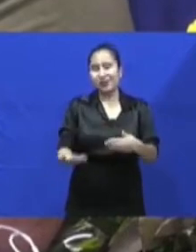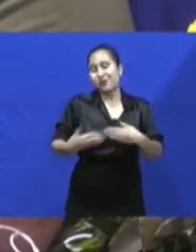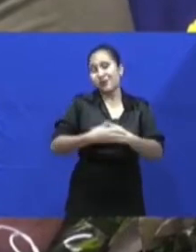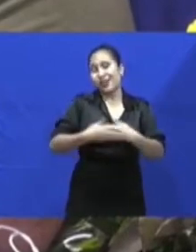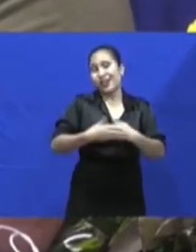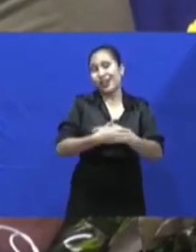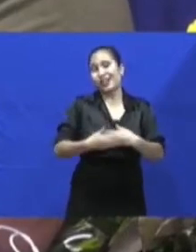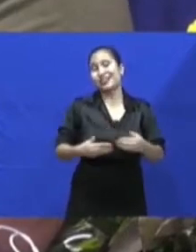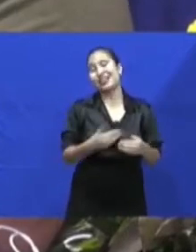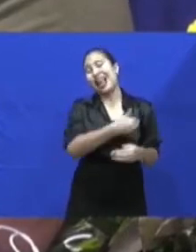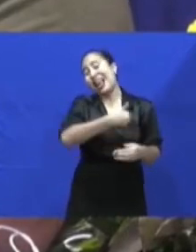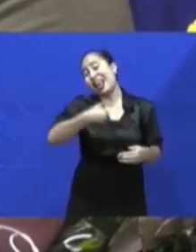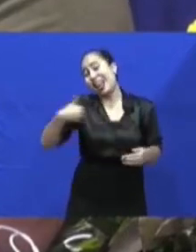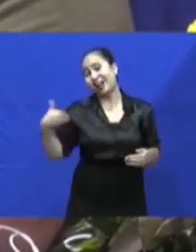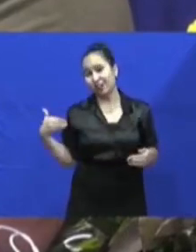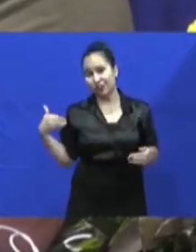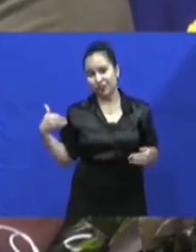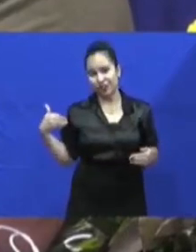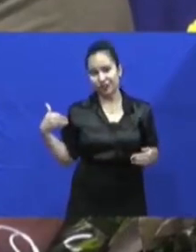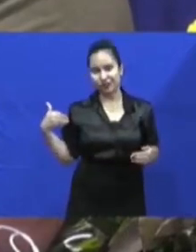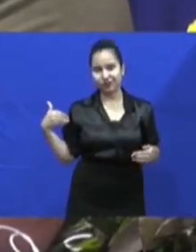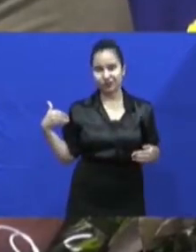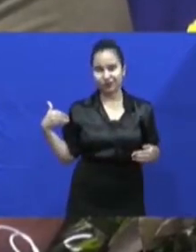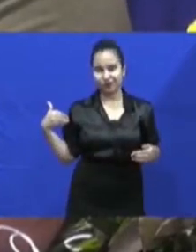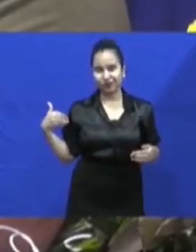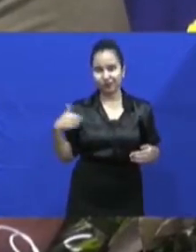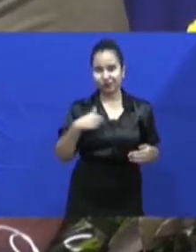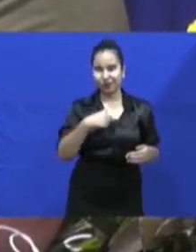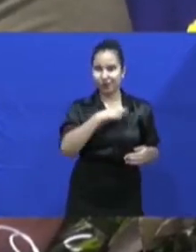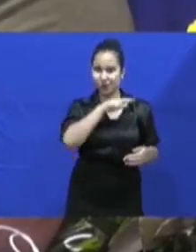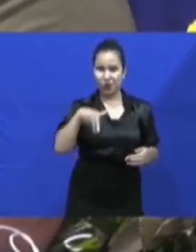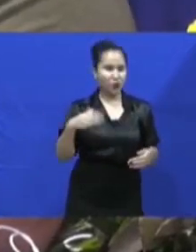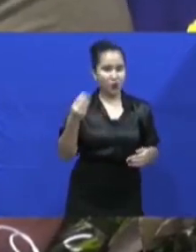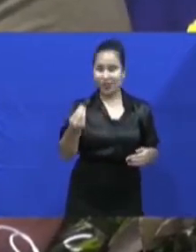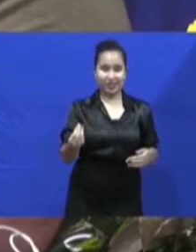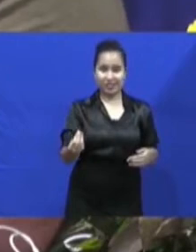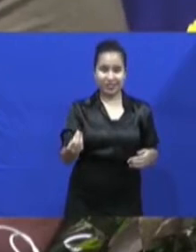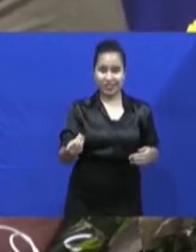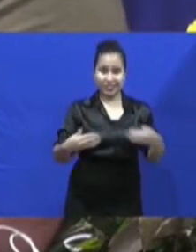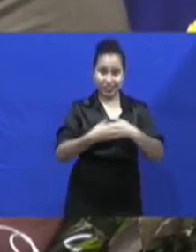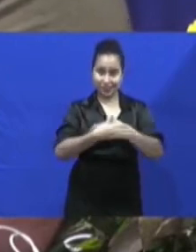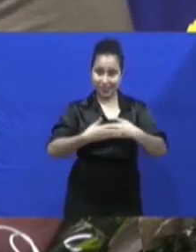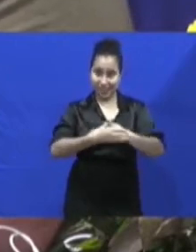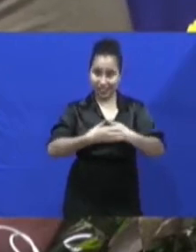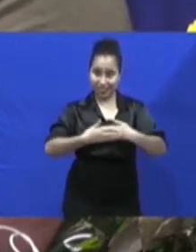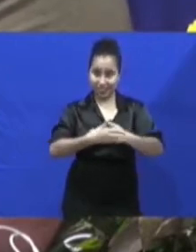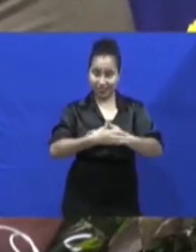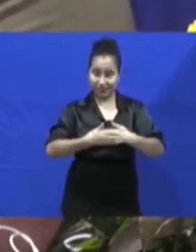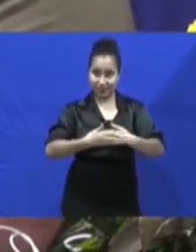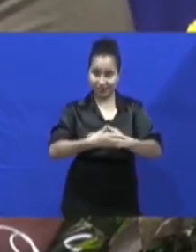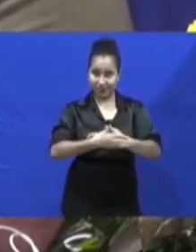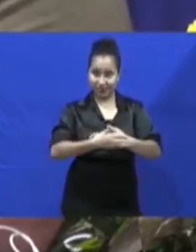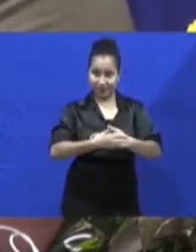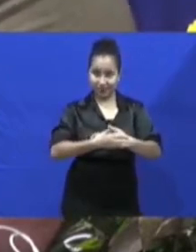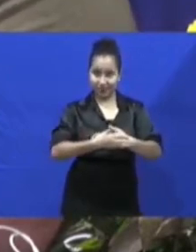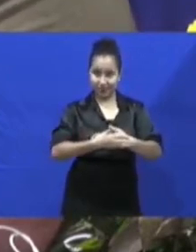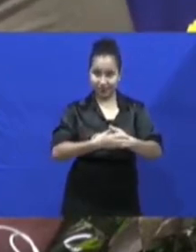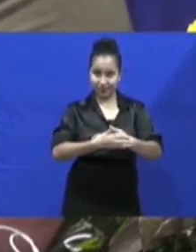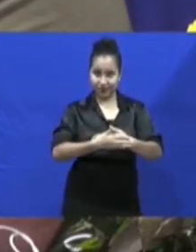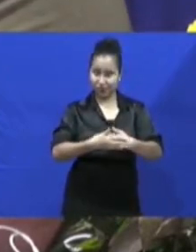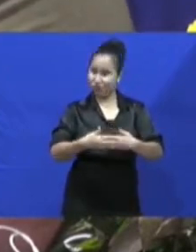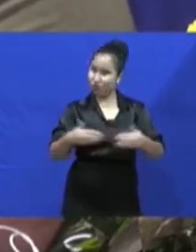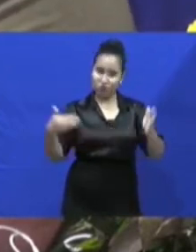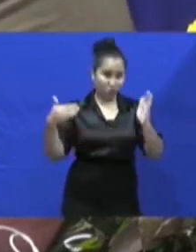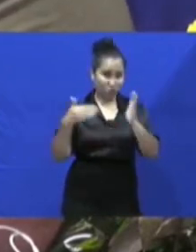en we willen hoogstwaarschijnlijk niet hebben dat er vergaderingen en deliberaties